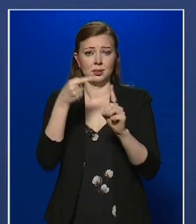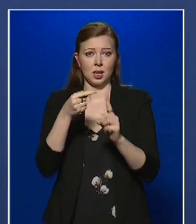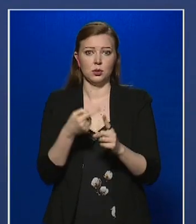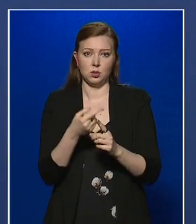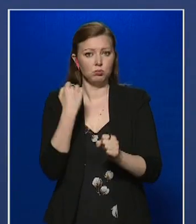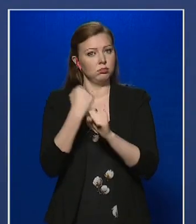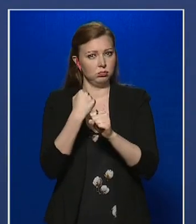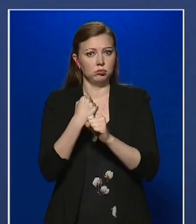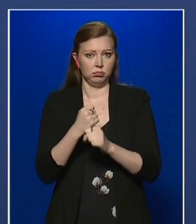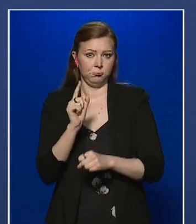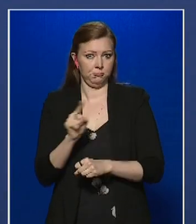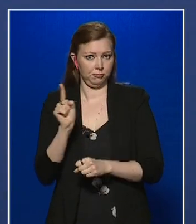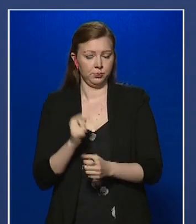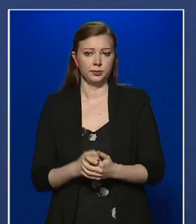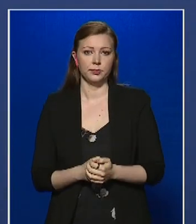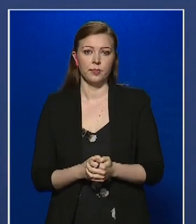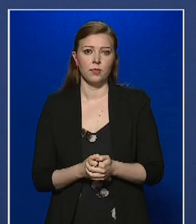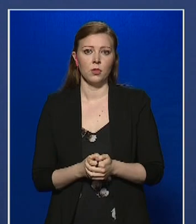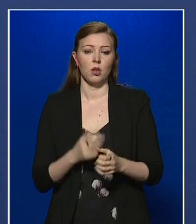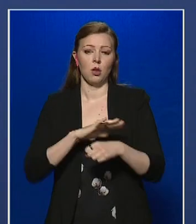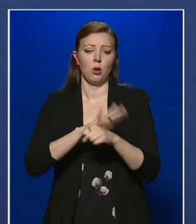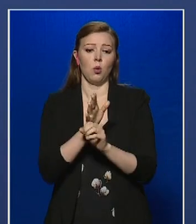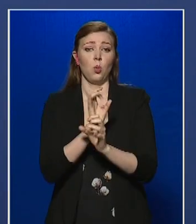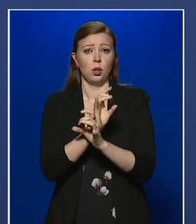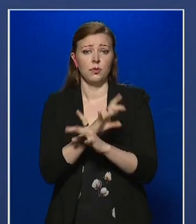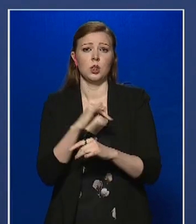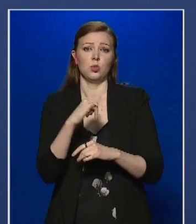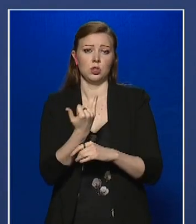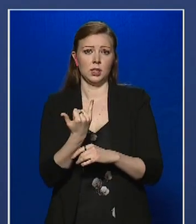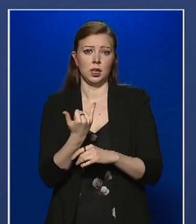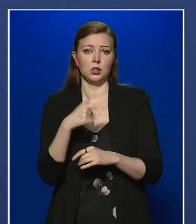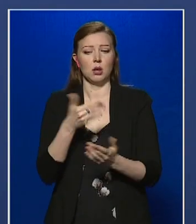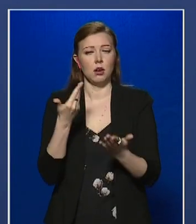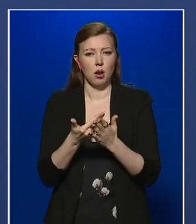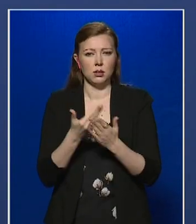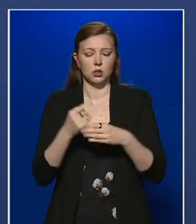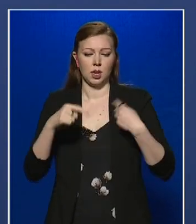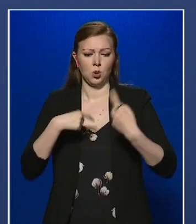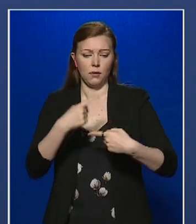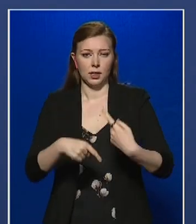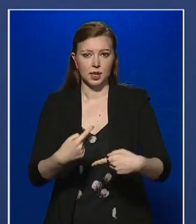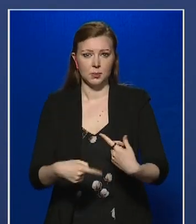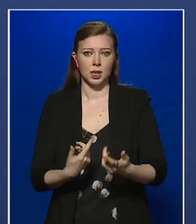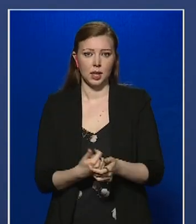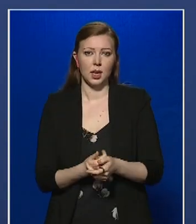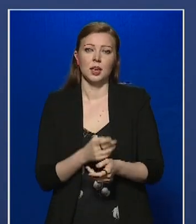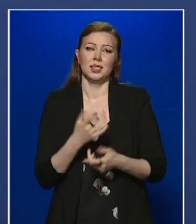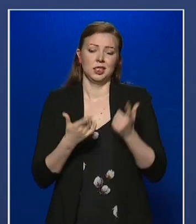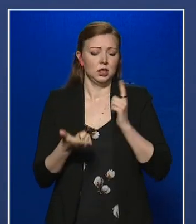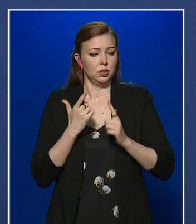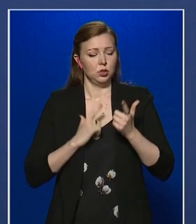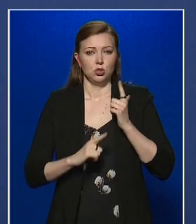teljesítettük is. A koronavírus, illetve annak gazdasági következményei azonban